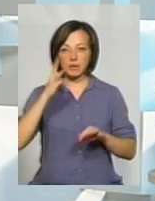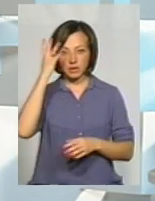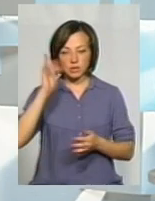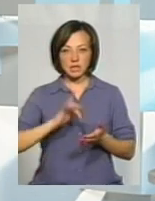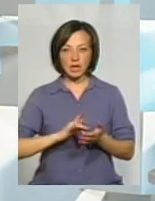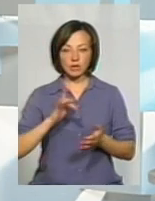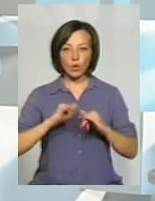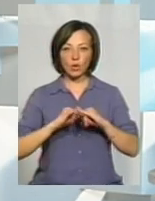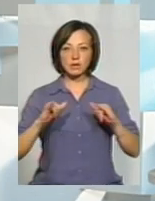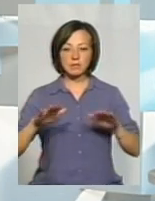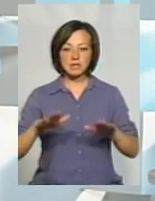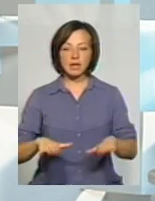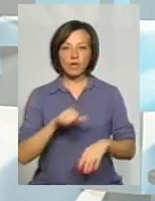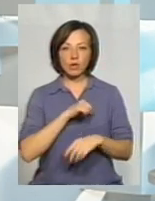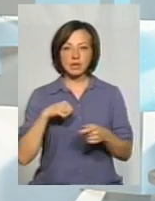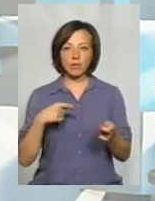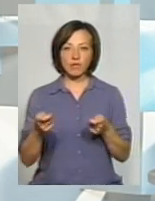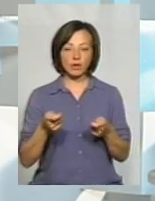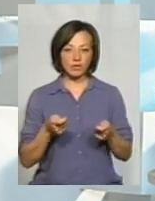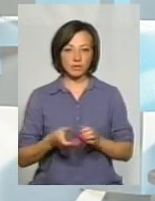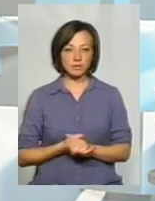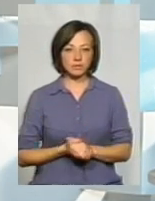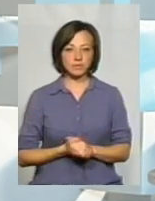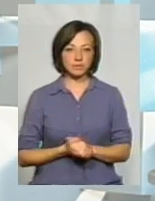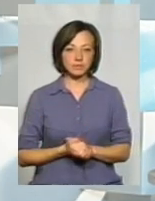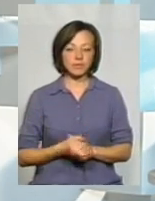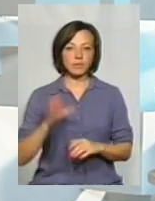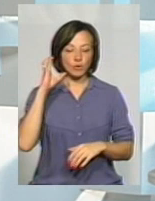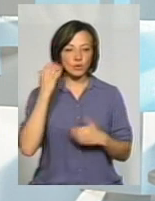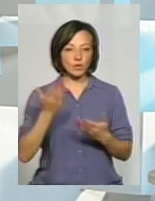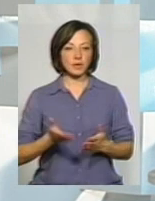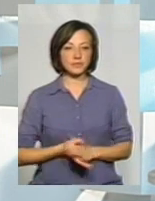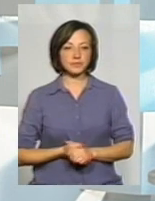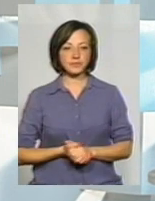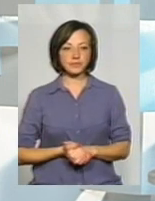Хмельницького центру розвитку місцевого самоврядування Сергія Яцковського. Давайте послухаємо.